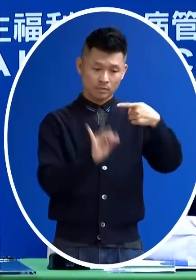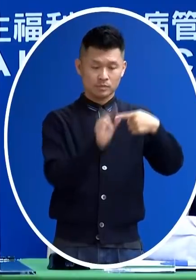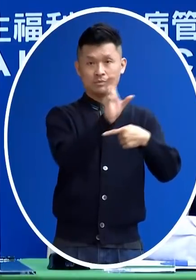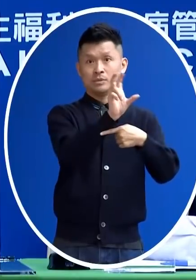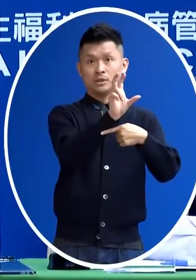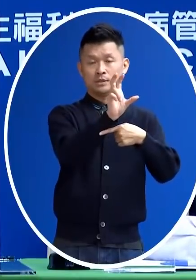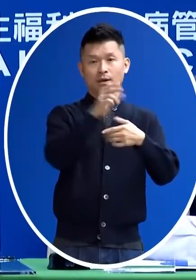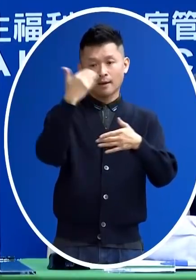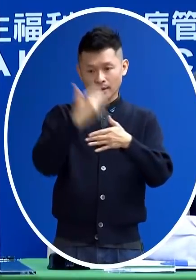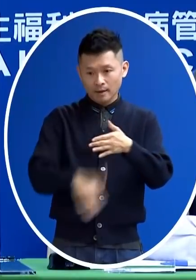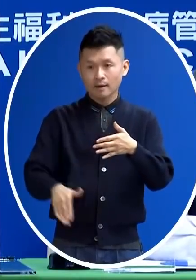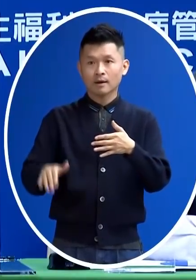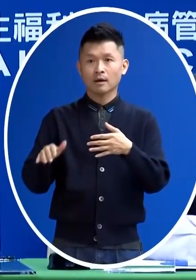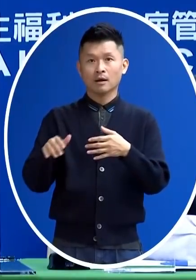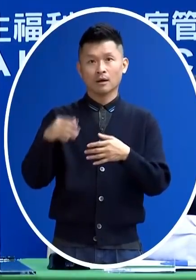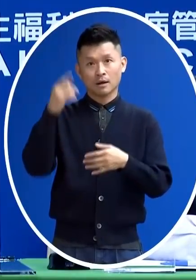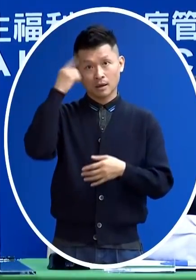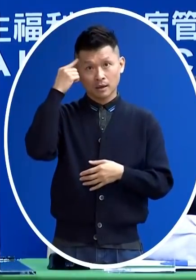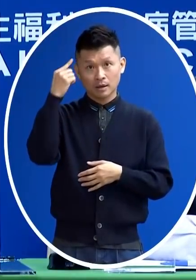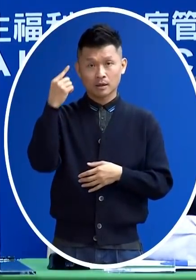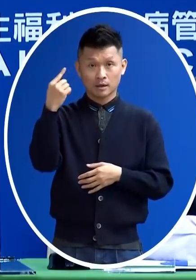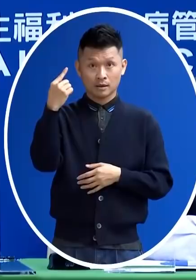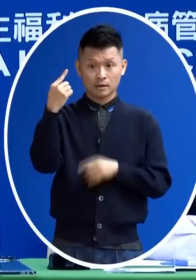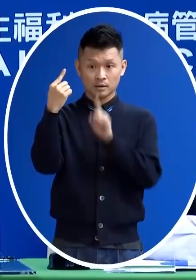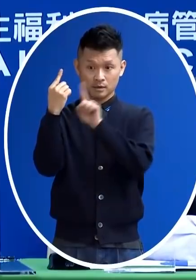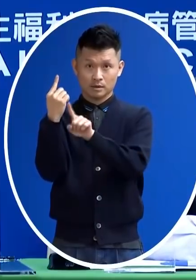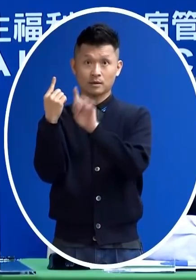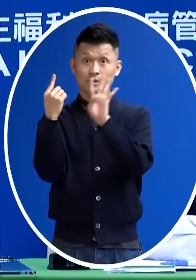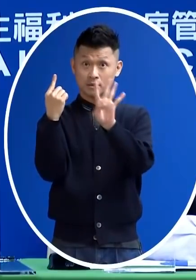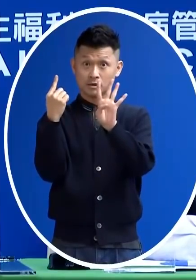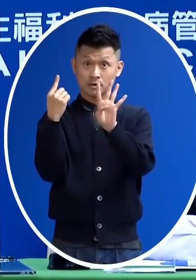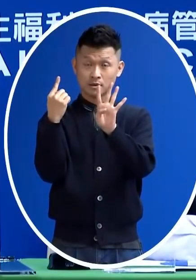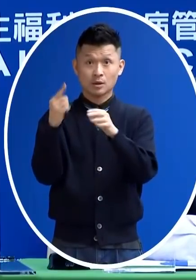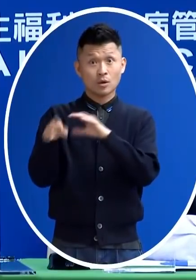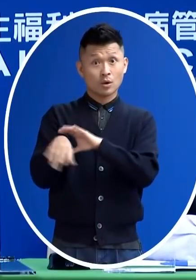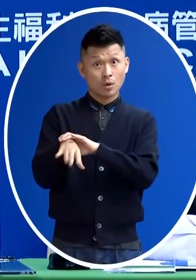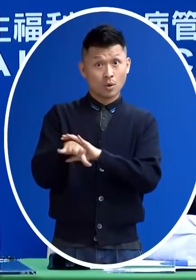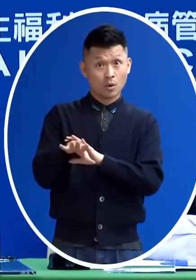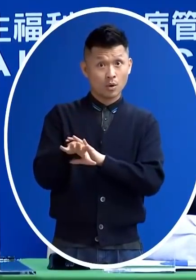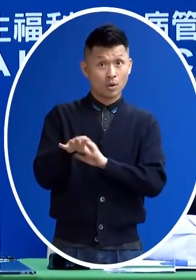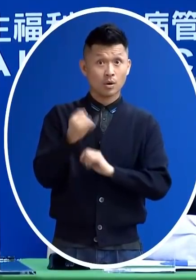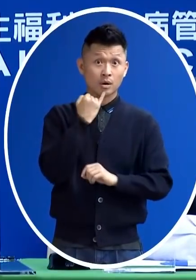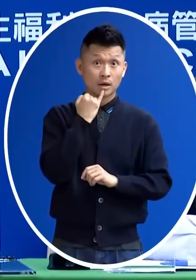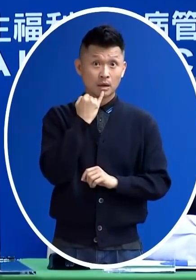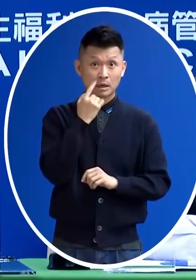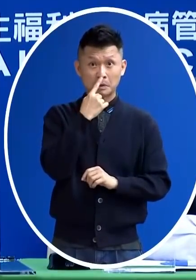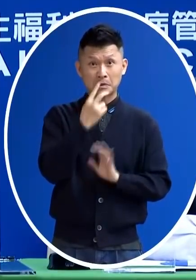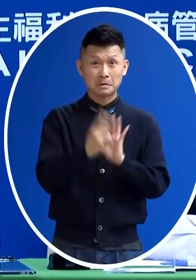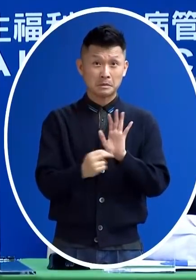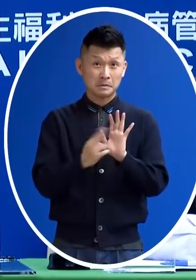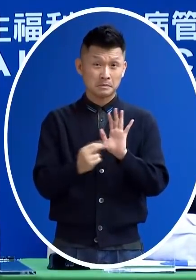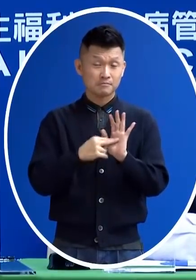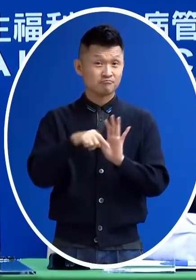那也可以多出差不多1.4天出來有這樣講不知道大家